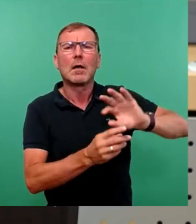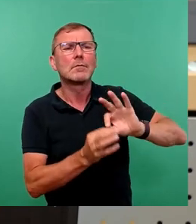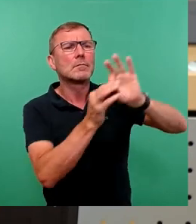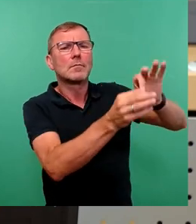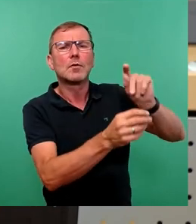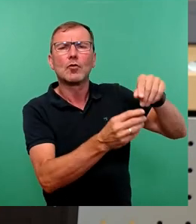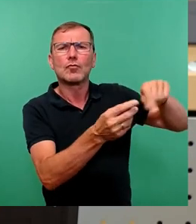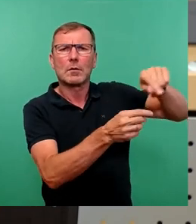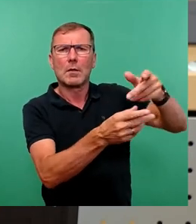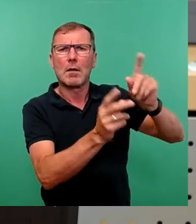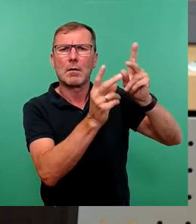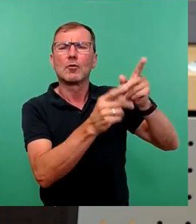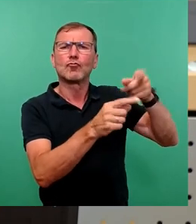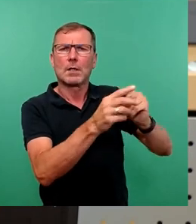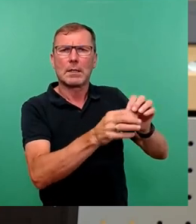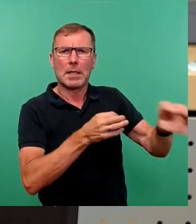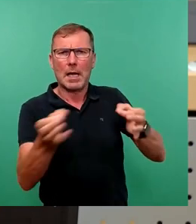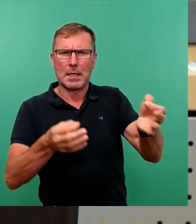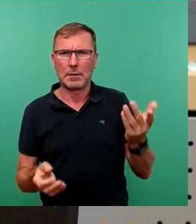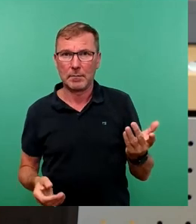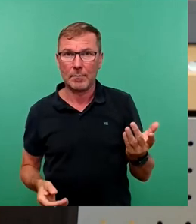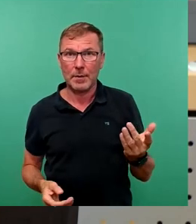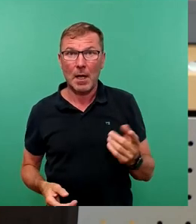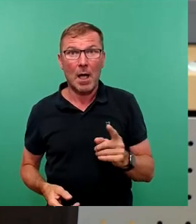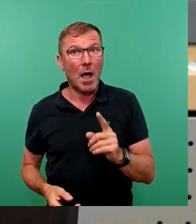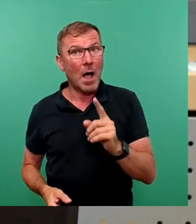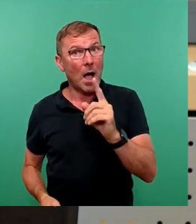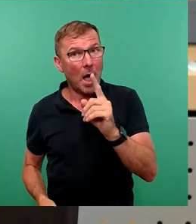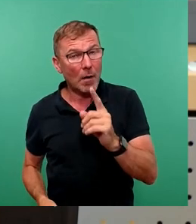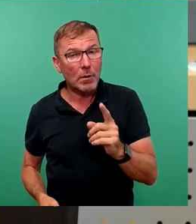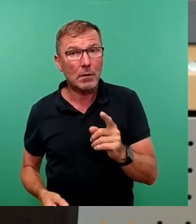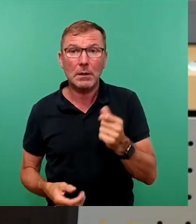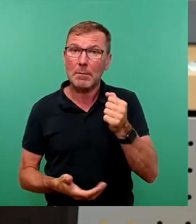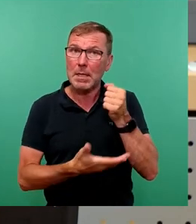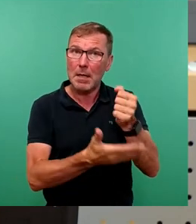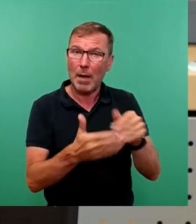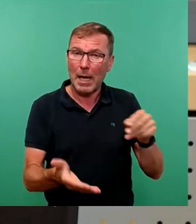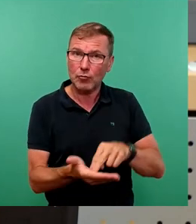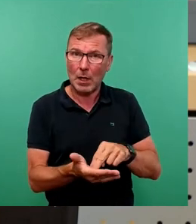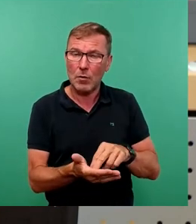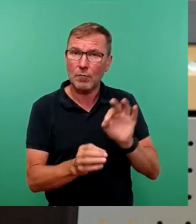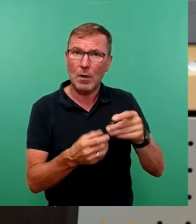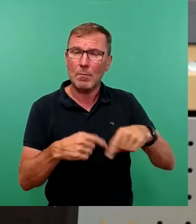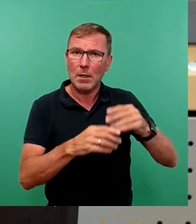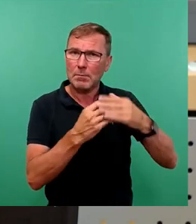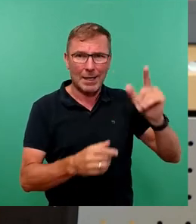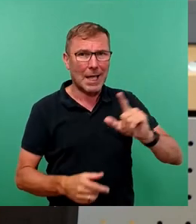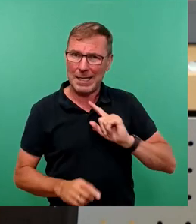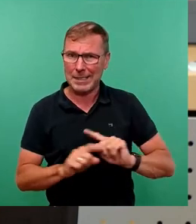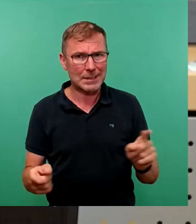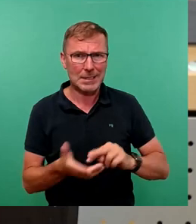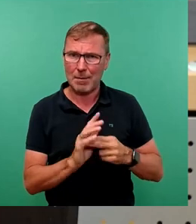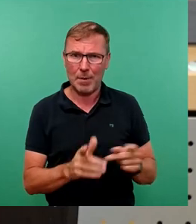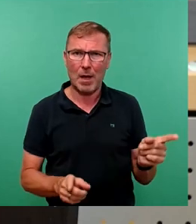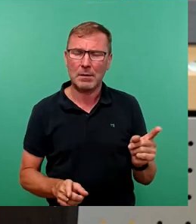Stadtbezirksbeirate, ja. Das ist aber nicht die Idee der Mittelbereitstellung für die Stadtbezirksbeirate. Und, das kann man